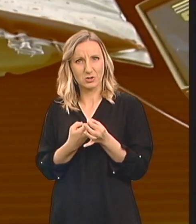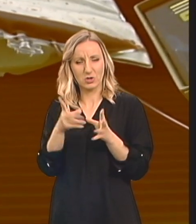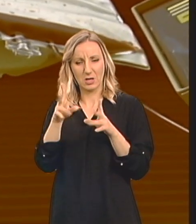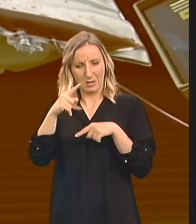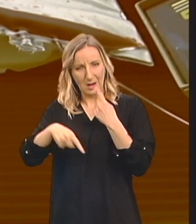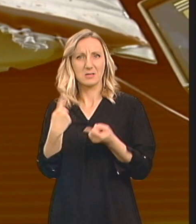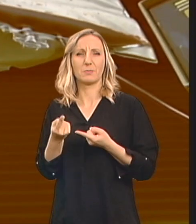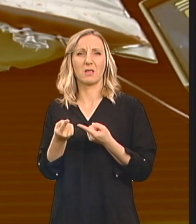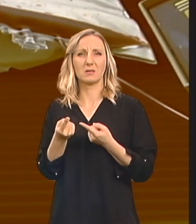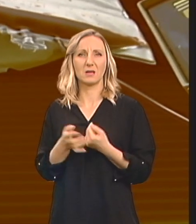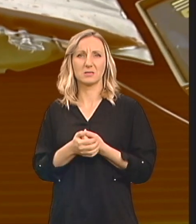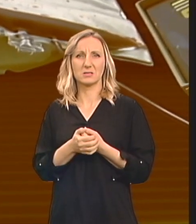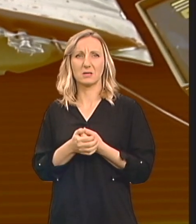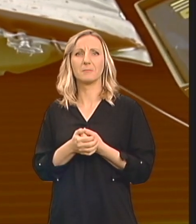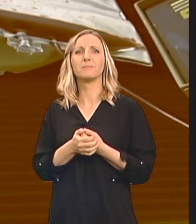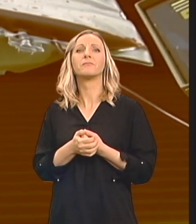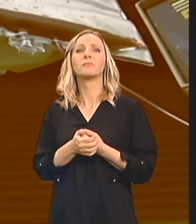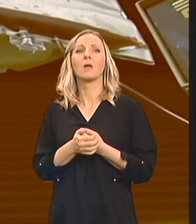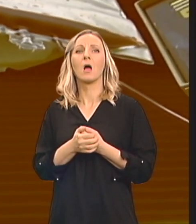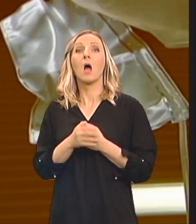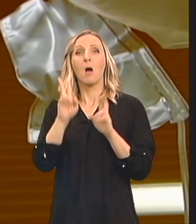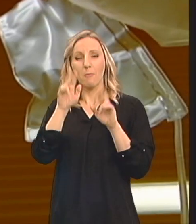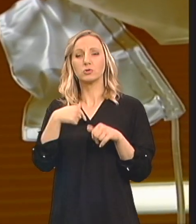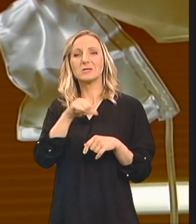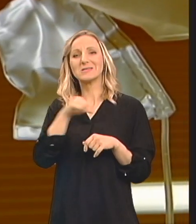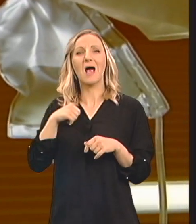kaže Mogla sam biti Sama sebi donor